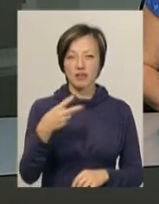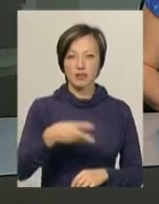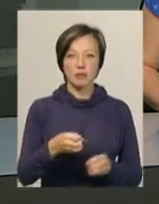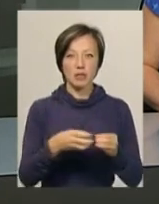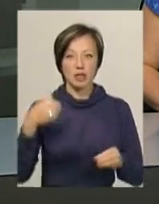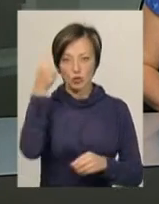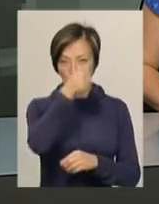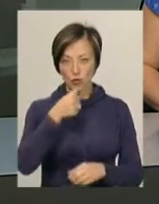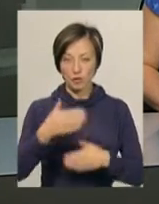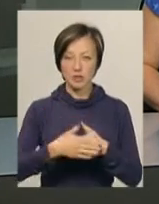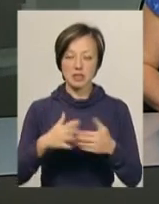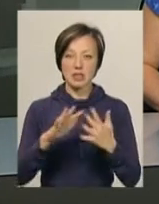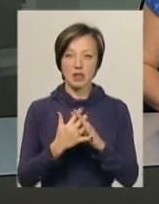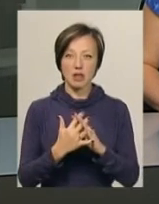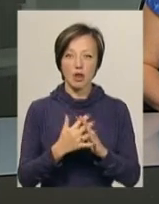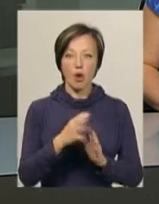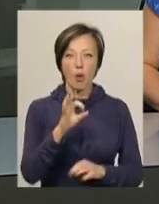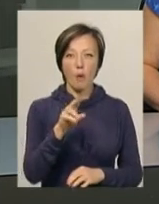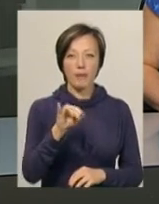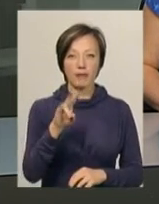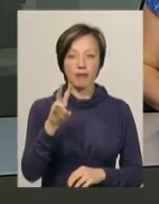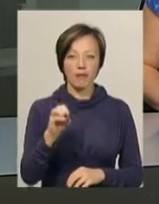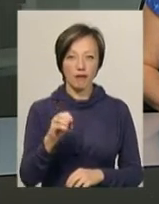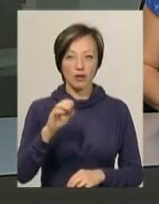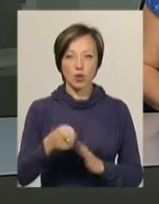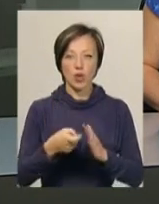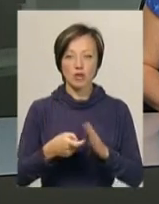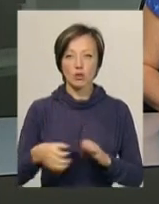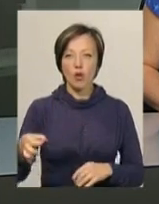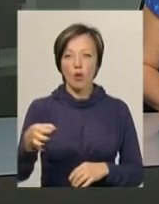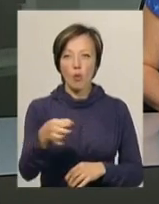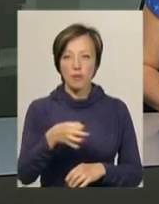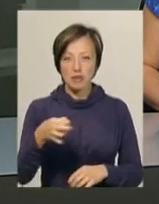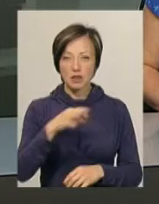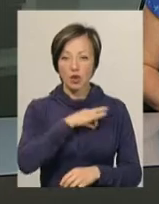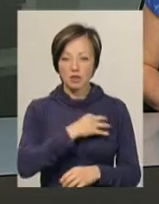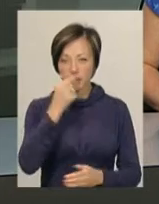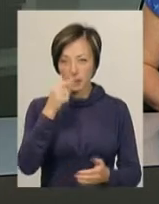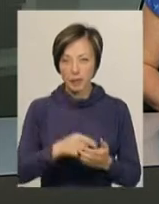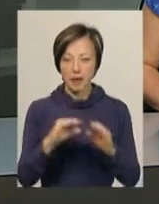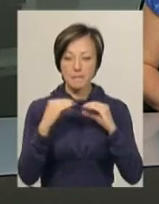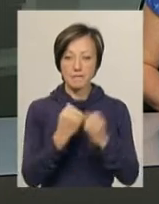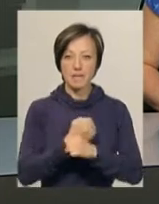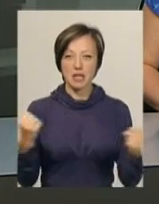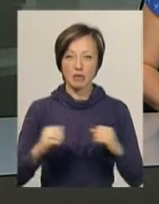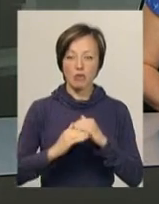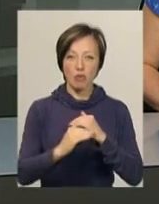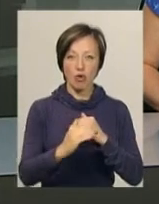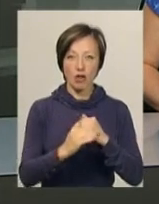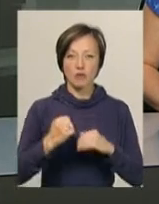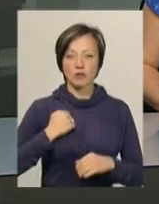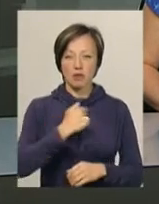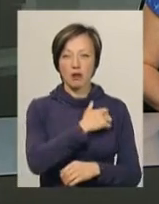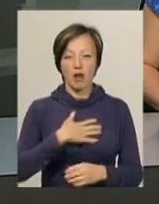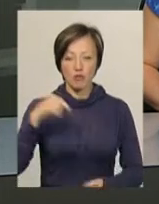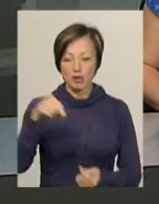року поблизу села Опетне Донецької області під час розвідки, натрапивши на мінне поле. Тоді військовослужбовець отримав